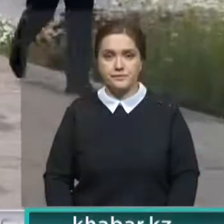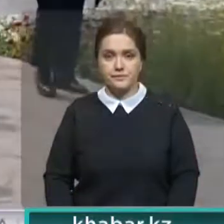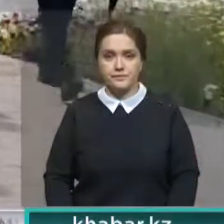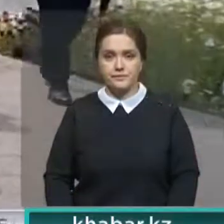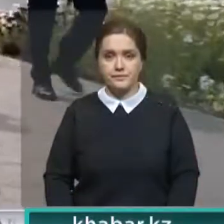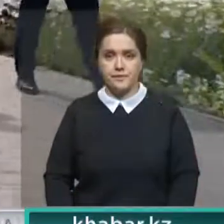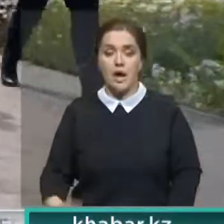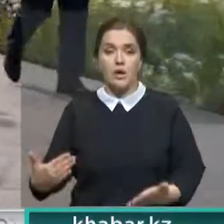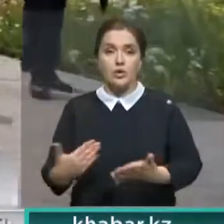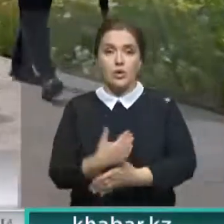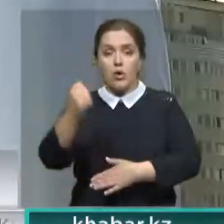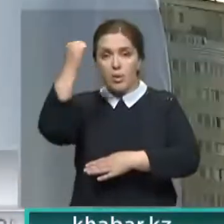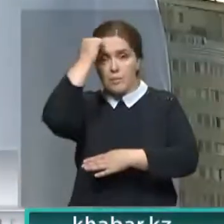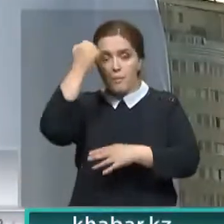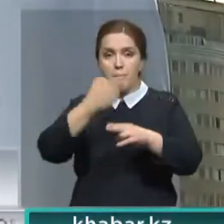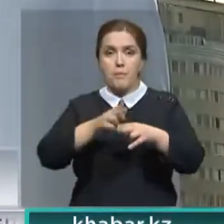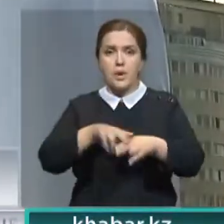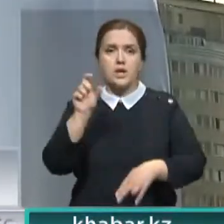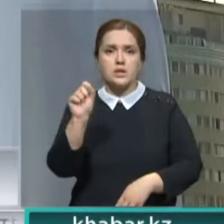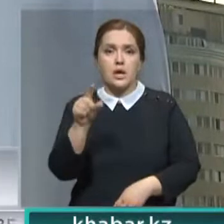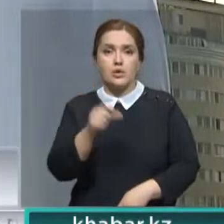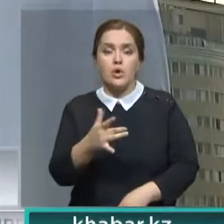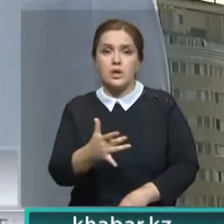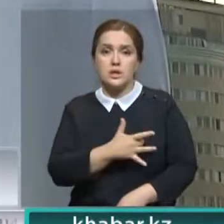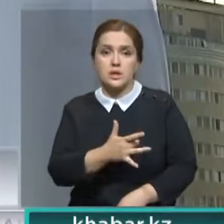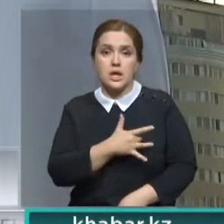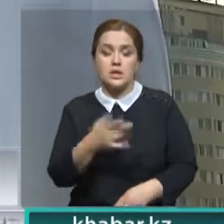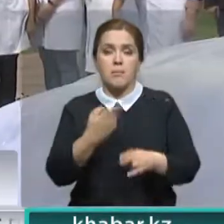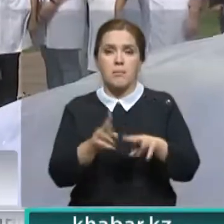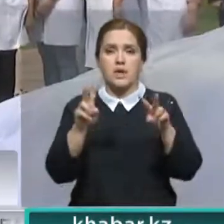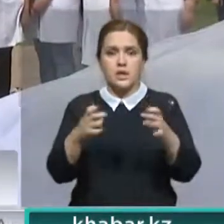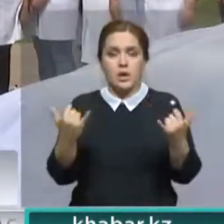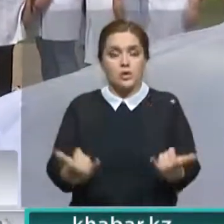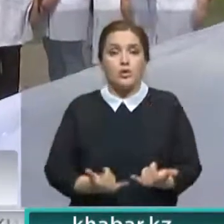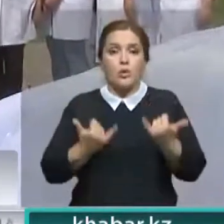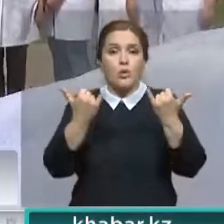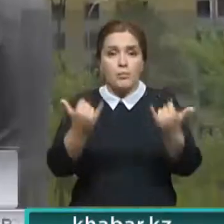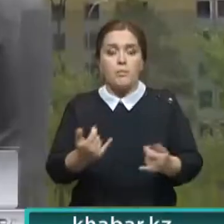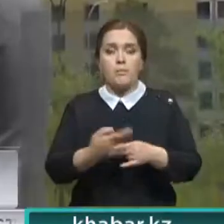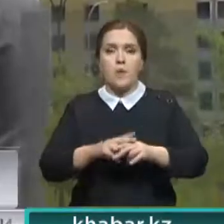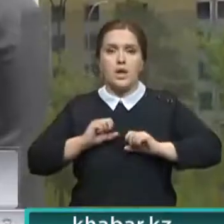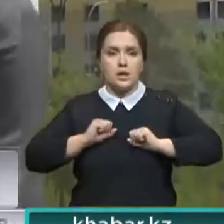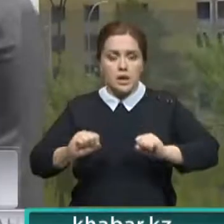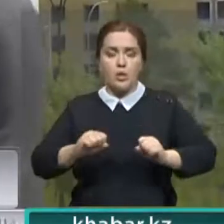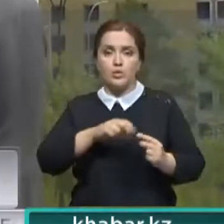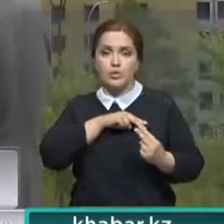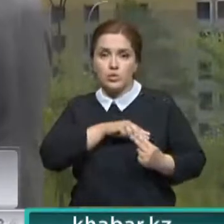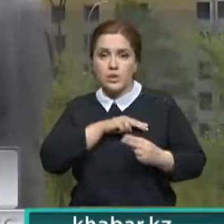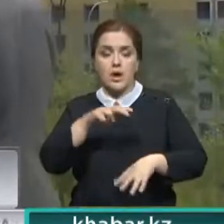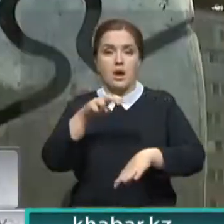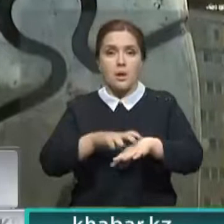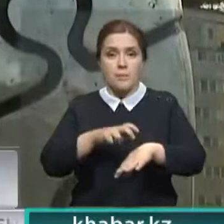Новая достопримечательность – мемориал Алтен-Джурек – знак доблести, признательности и героического труда медработников.